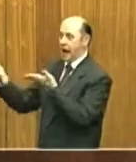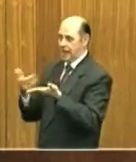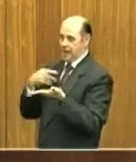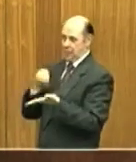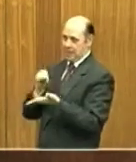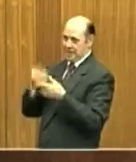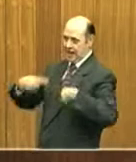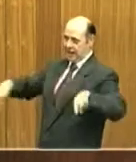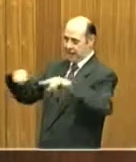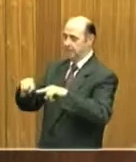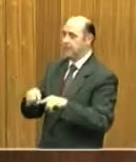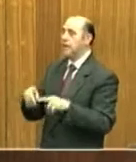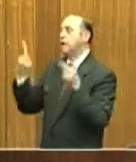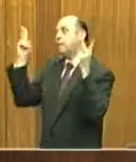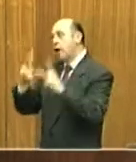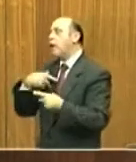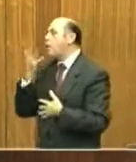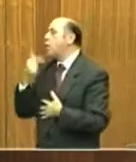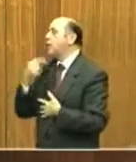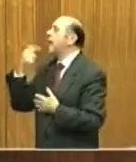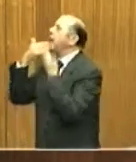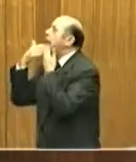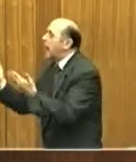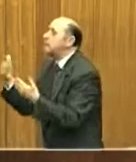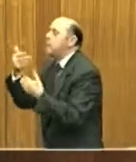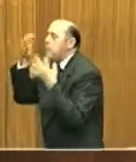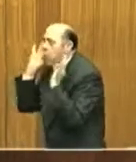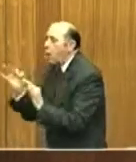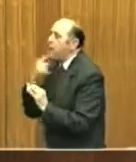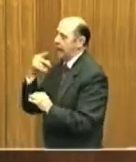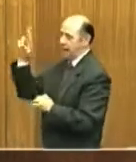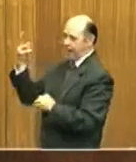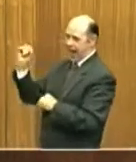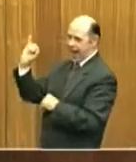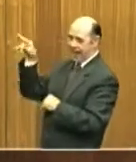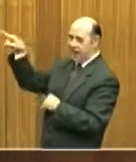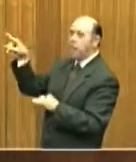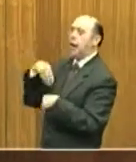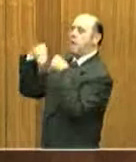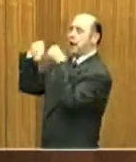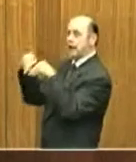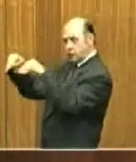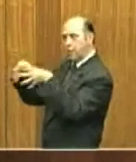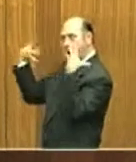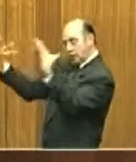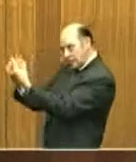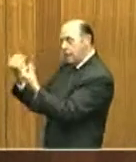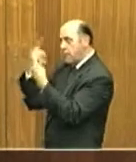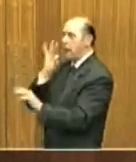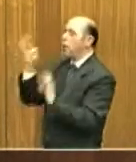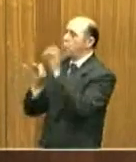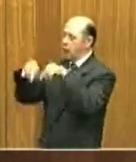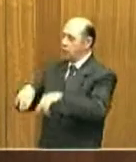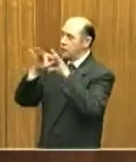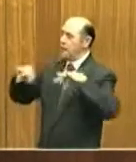In particolar modo permettetemi di ringraziare la RAI che ha partecipato in maniera corale all'organizzazione di questo seminario.